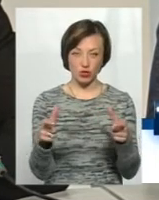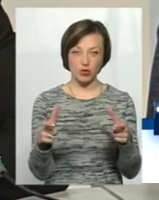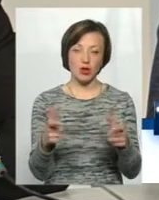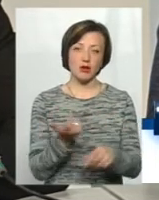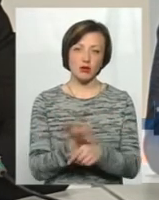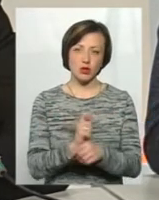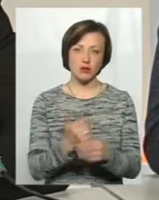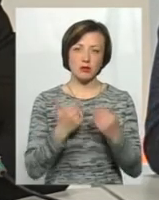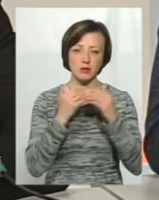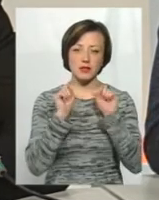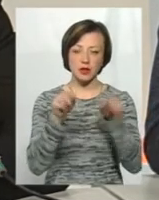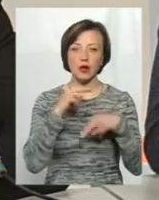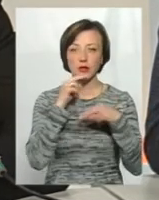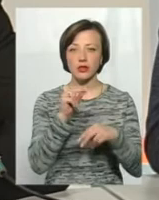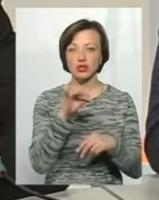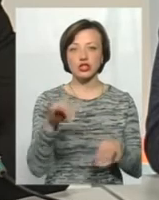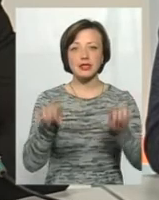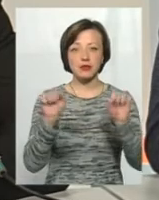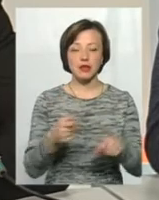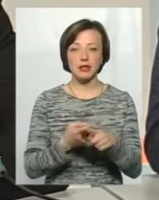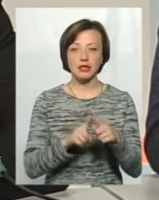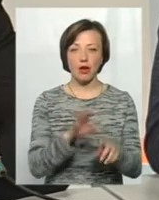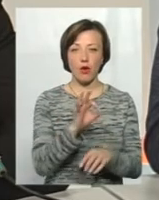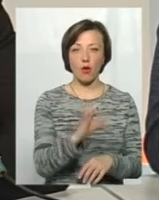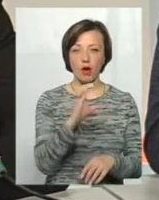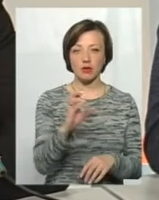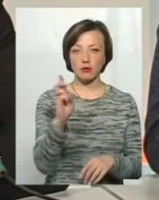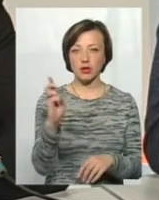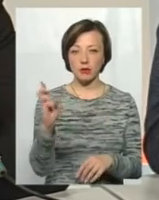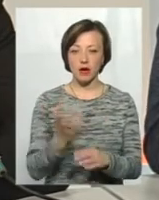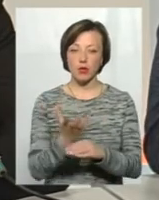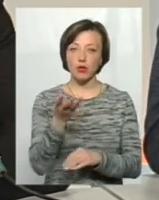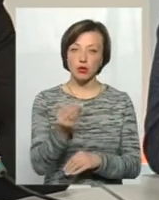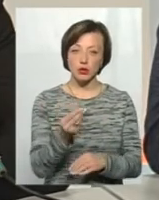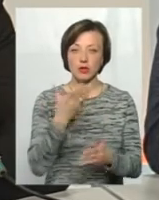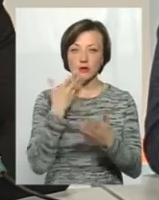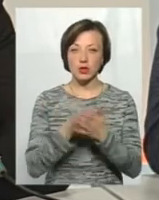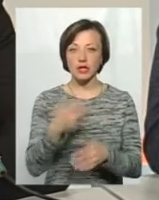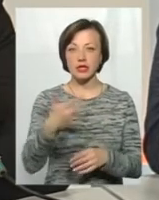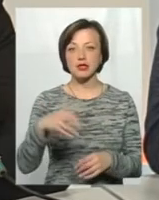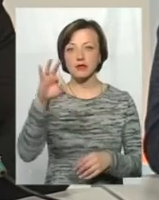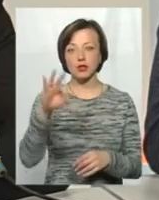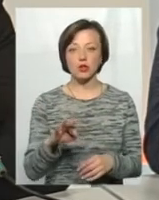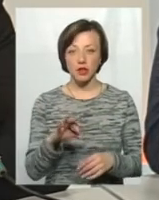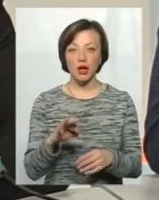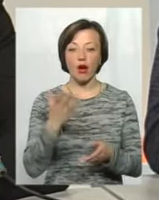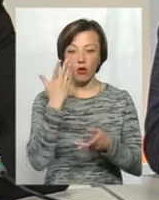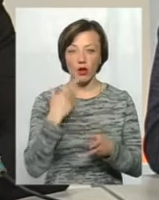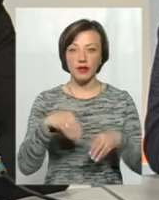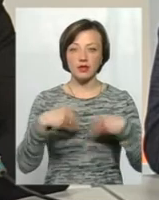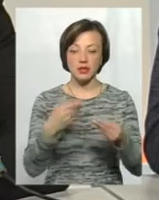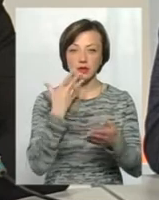здебільшого, ми звертаємо увагу, чи здатне ОСББ проплачувати свої 30%. Ми, коли видаємо